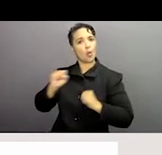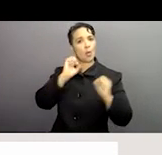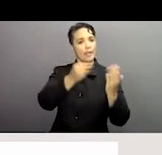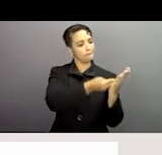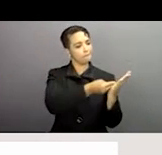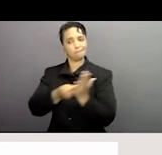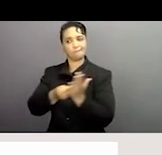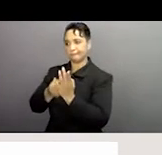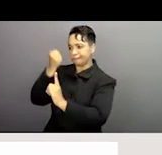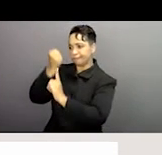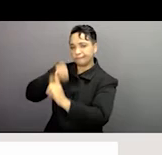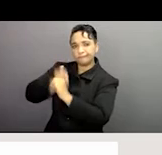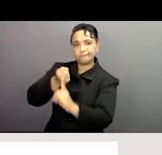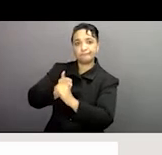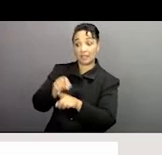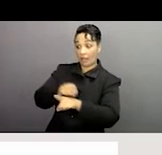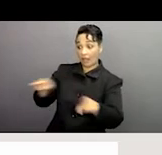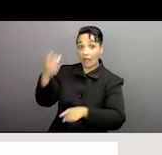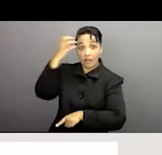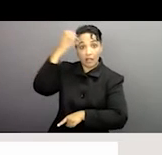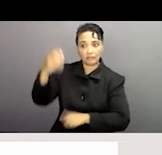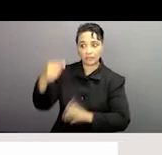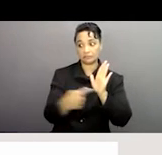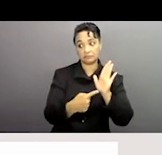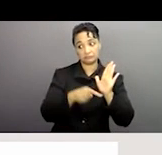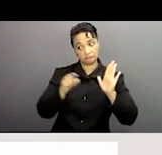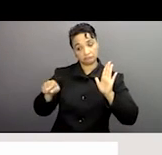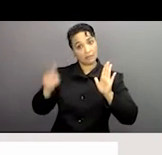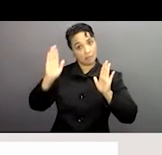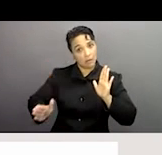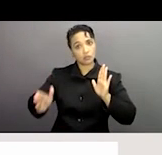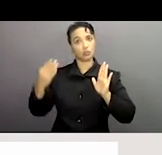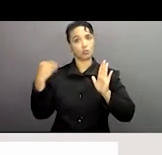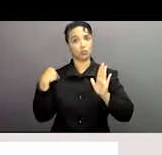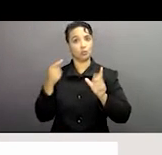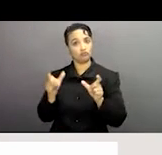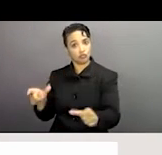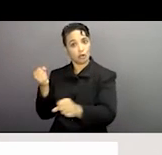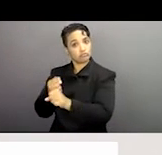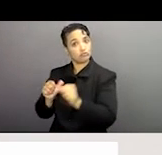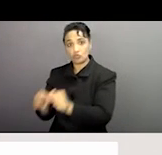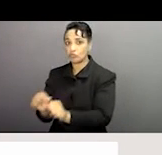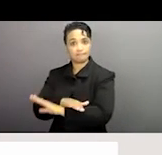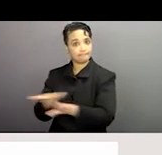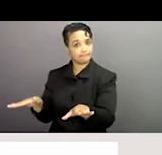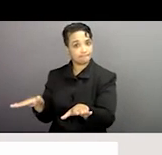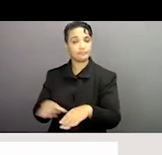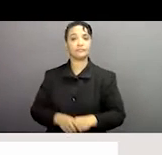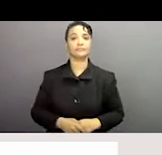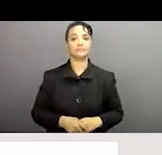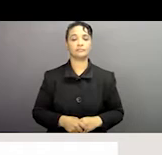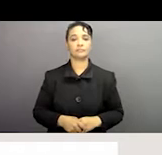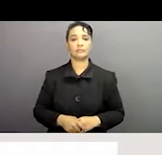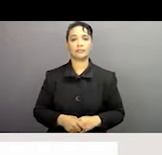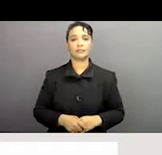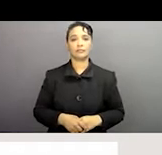les parties prenantes pour pouvoir encourager aussi le gouvernement pour qu'ils puissent prennent des décisions fermes contre ce